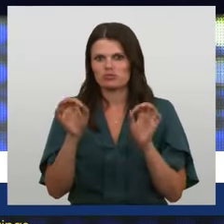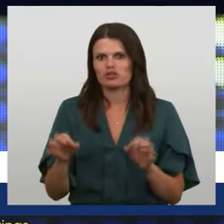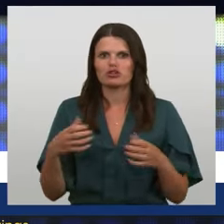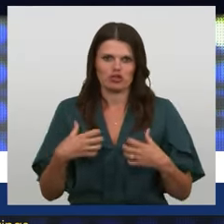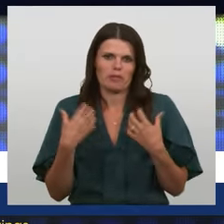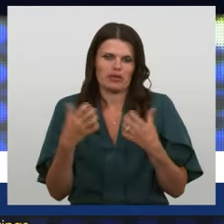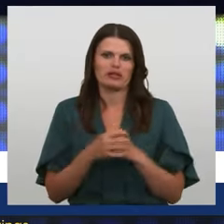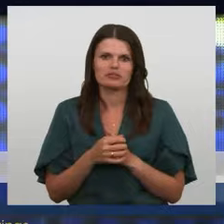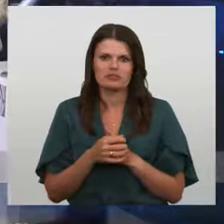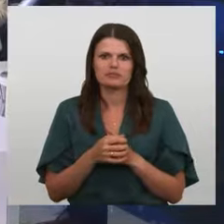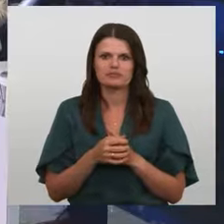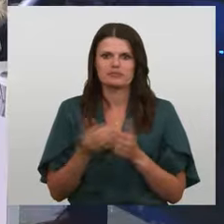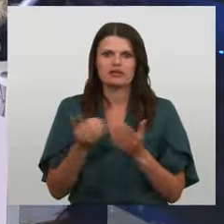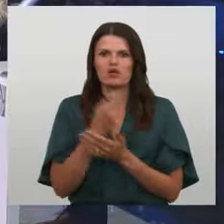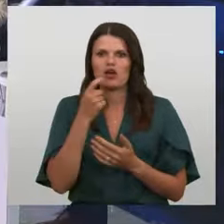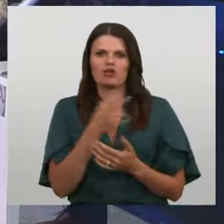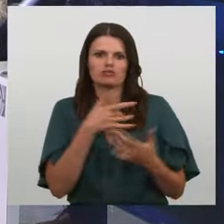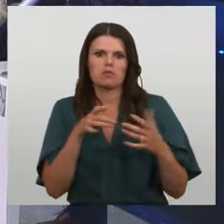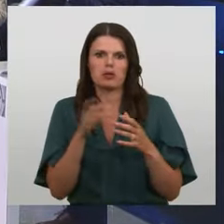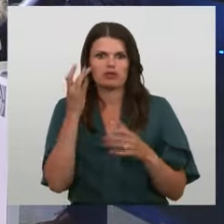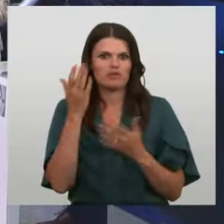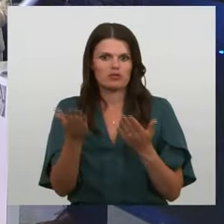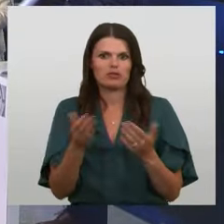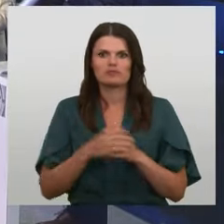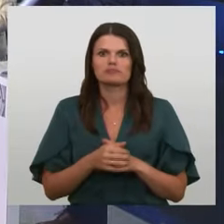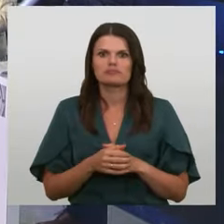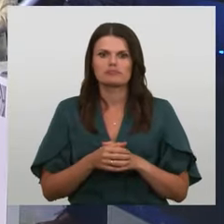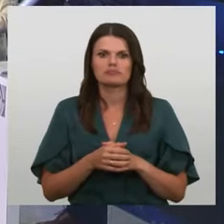Paldies. Jonās koncertībās partijas nostājušajā jautājumā.